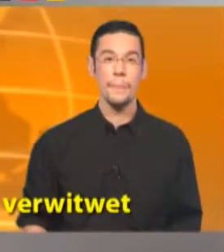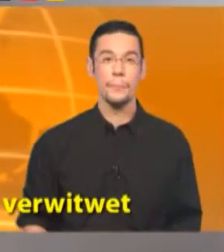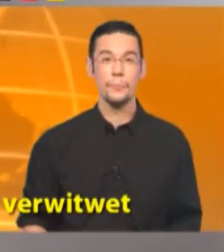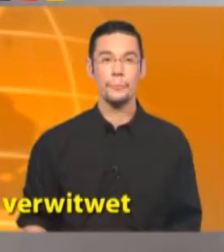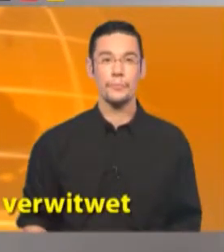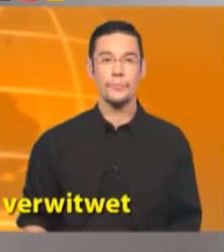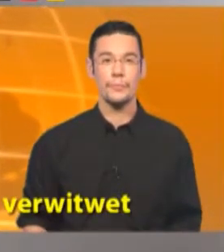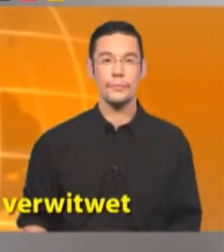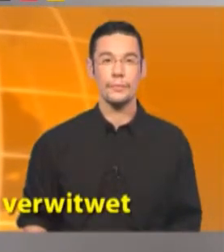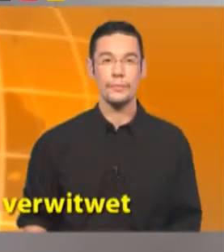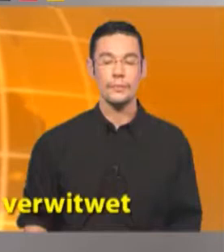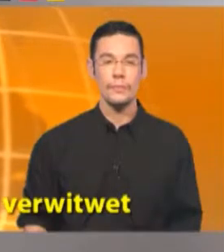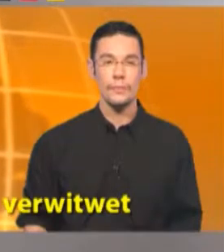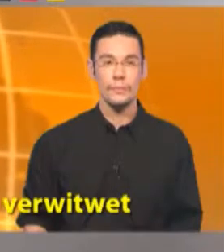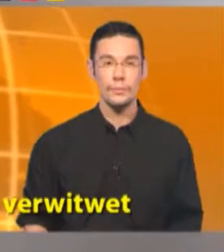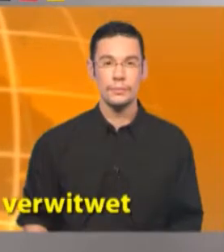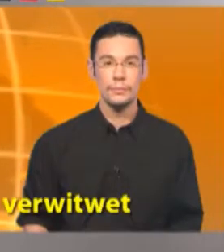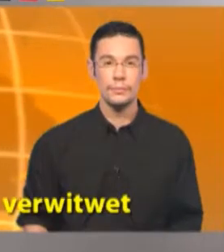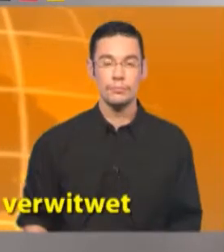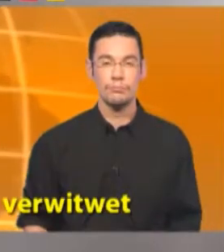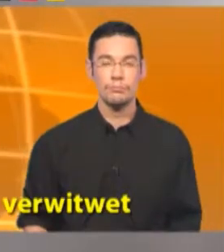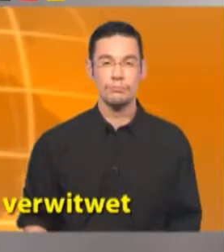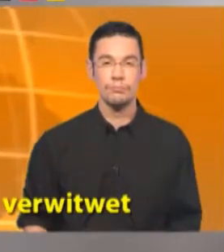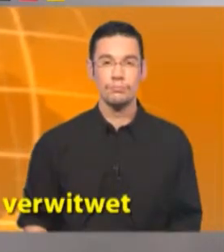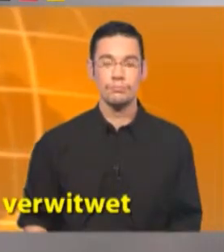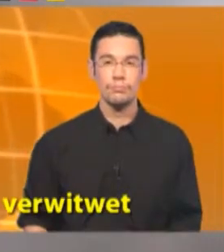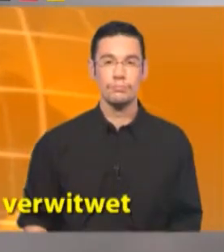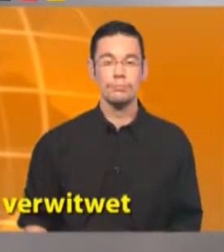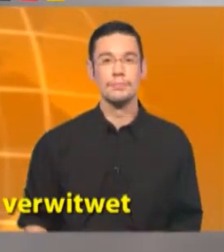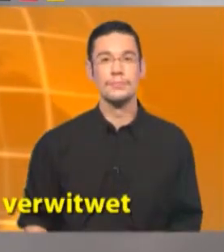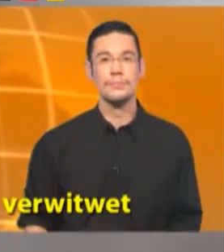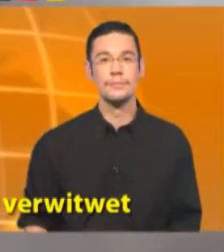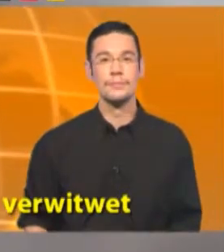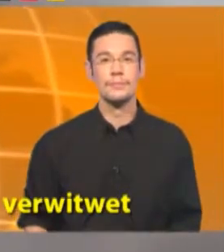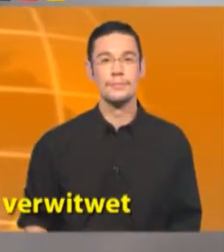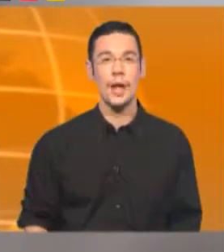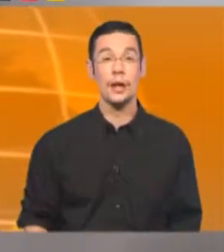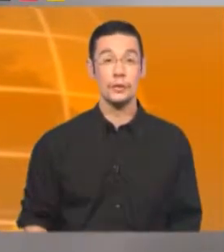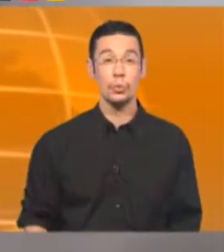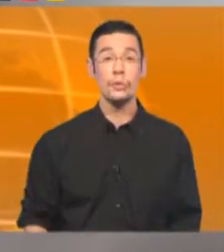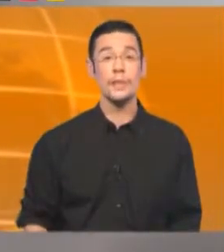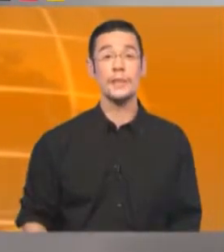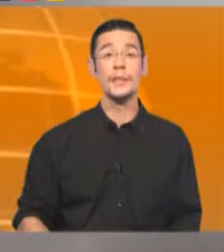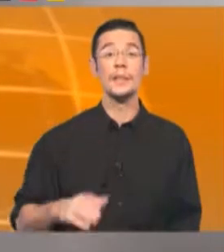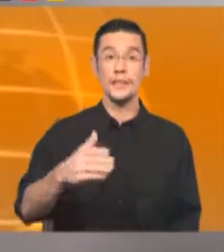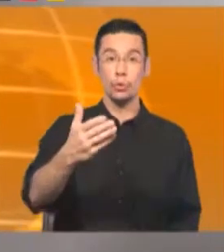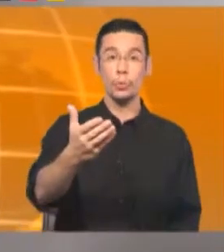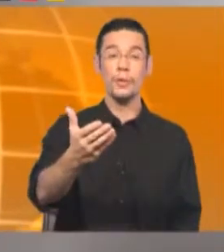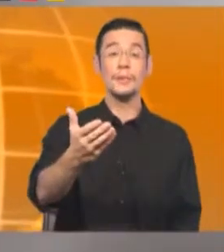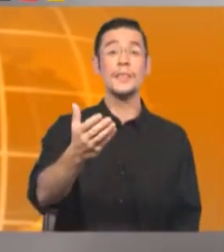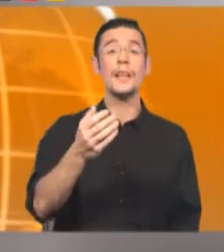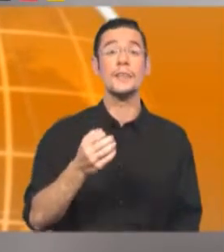Vedovo. Vedovo. Vedovo. Vedova. Nun will Ihr